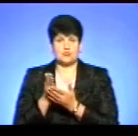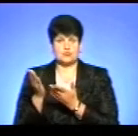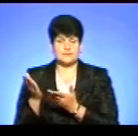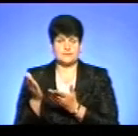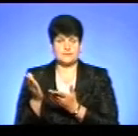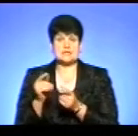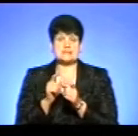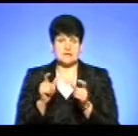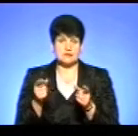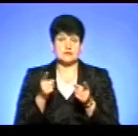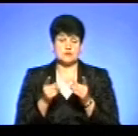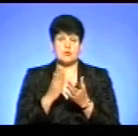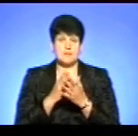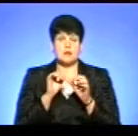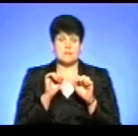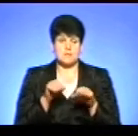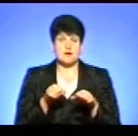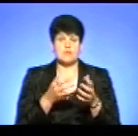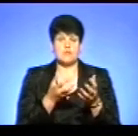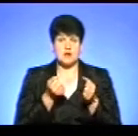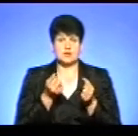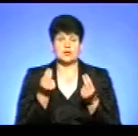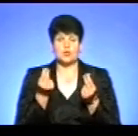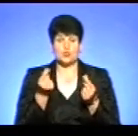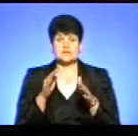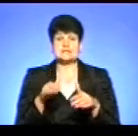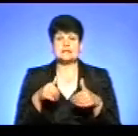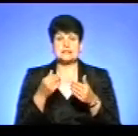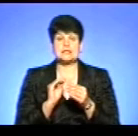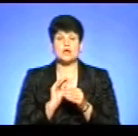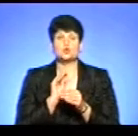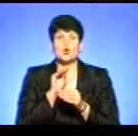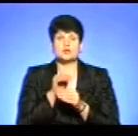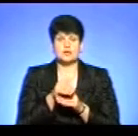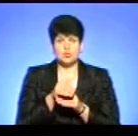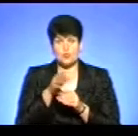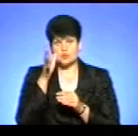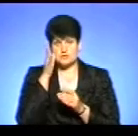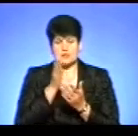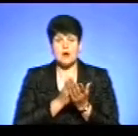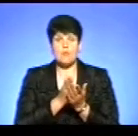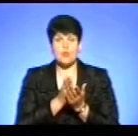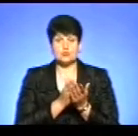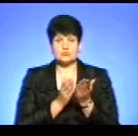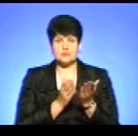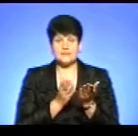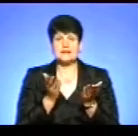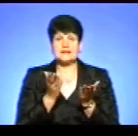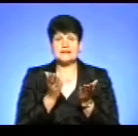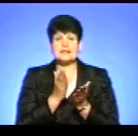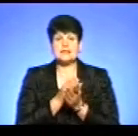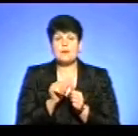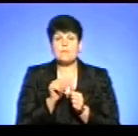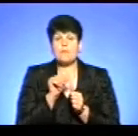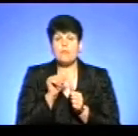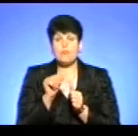Дійсно, заклад має право брати кошти за надання додаткових освітніх послуг, але які йдуть поза